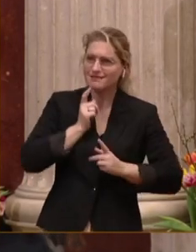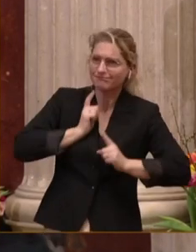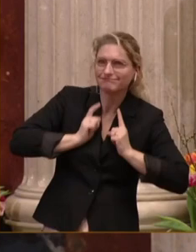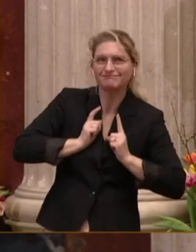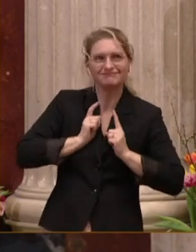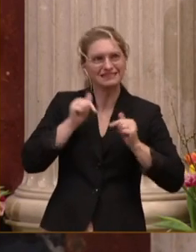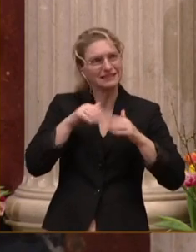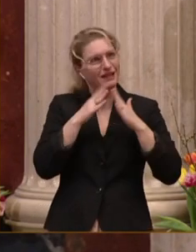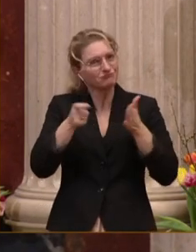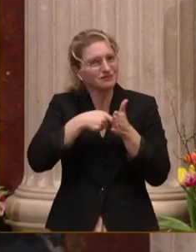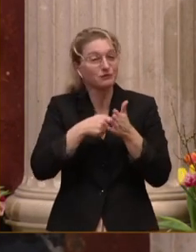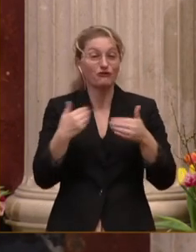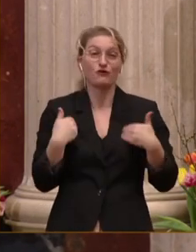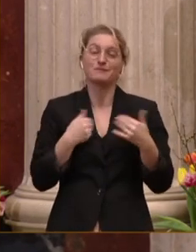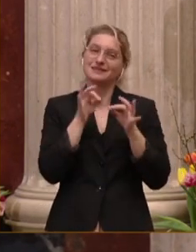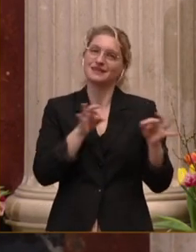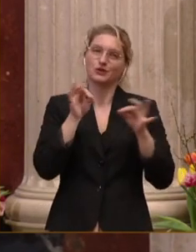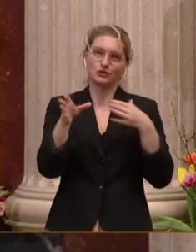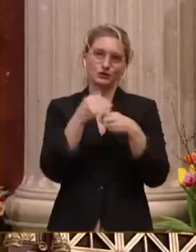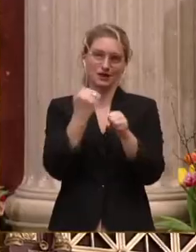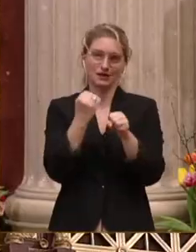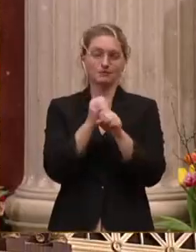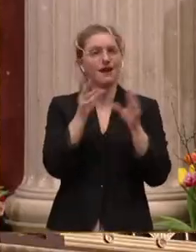auf eine sehr gute Zusammenarbeit. Alles Gute.